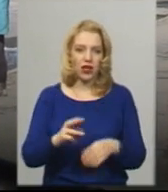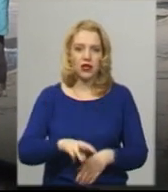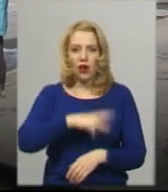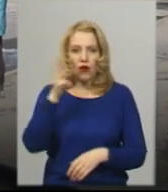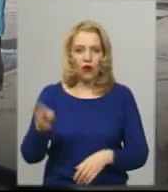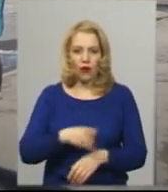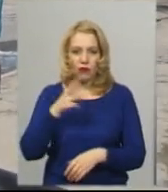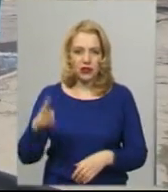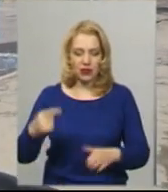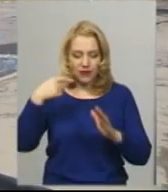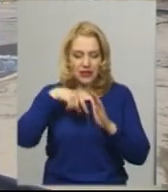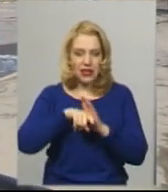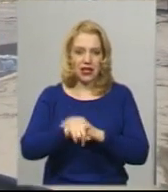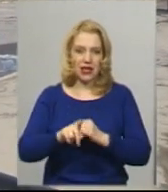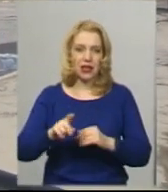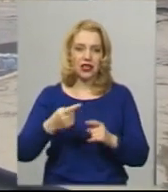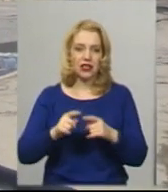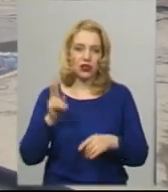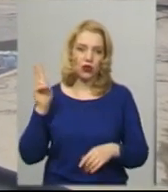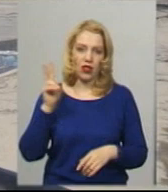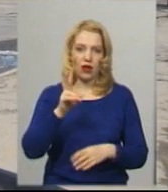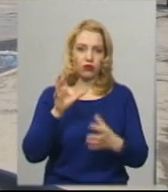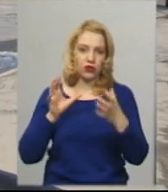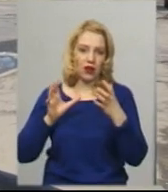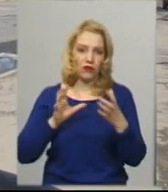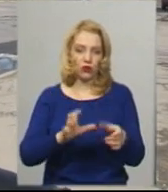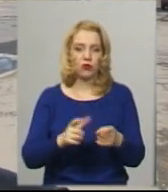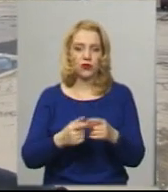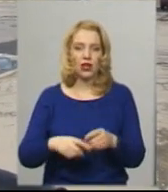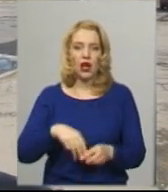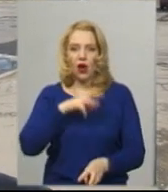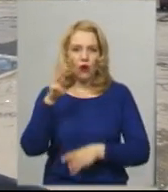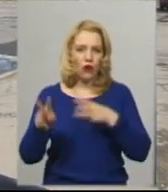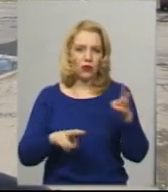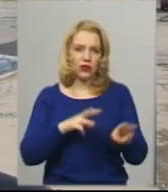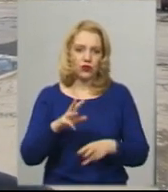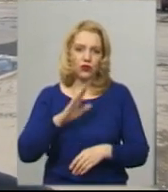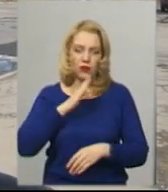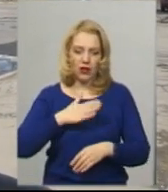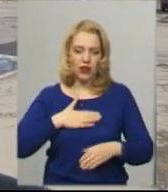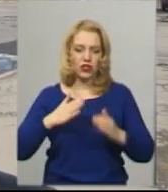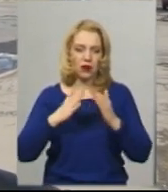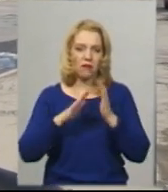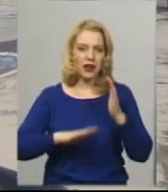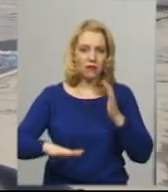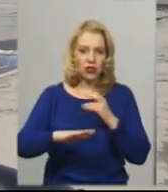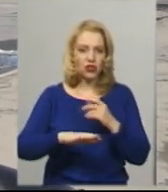всередині салону кожен тролейбус, кожен автобус. Опрацьовуємо і наші приміщення виробничі, і